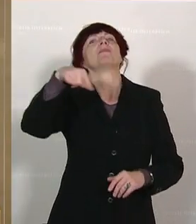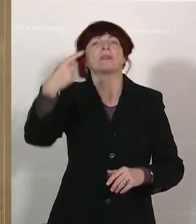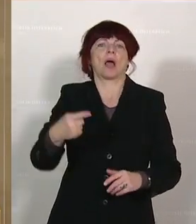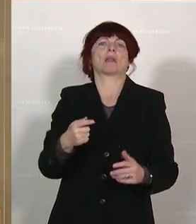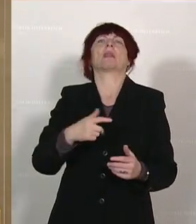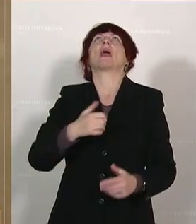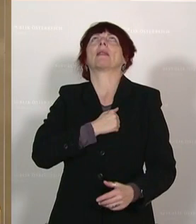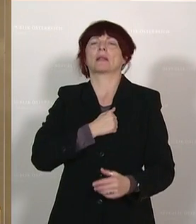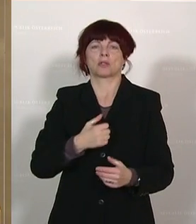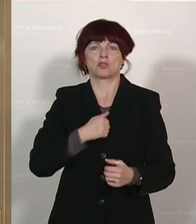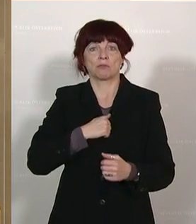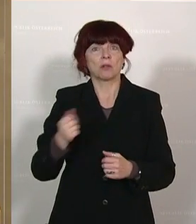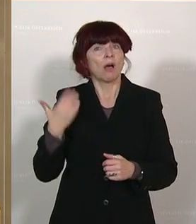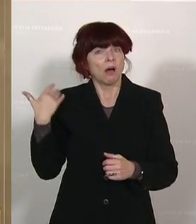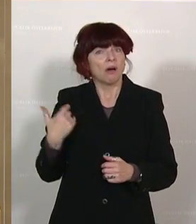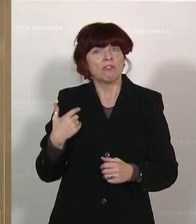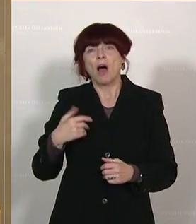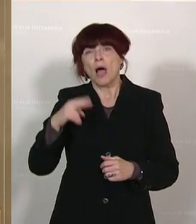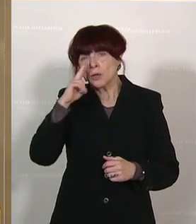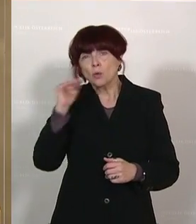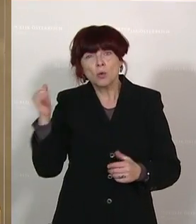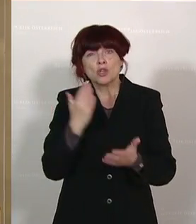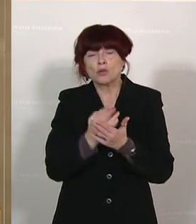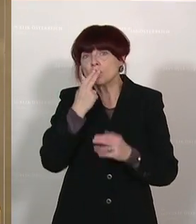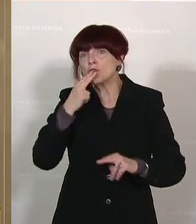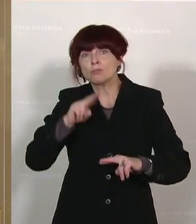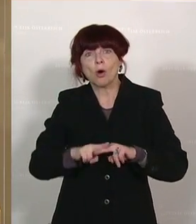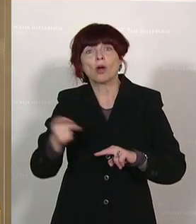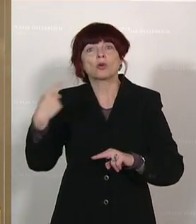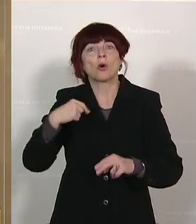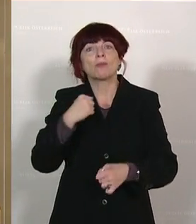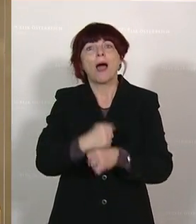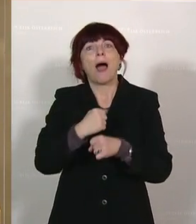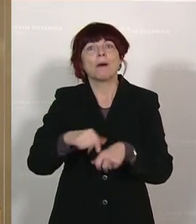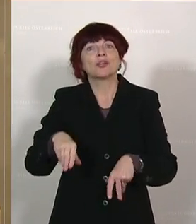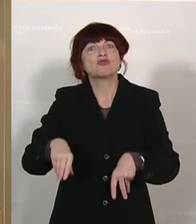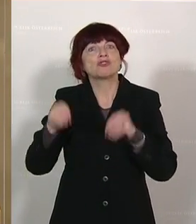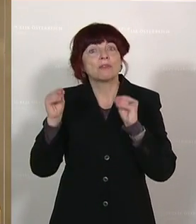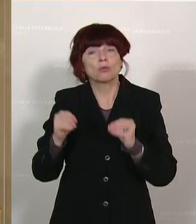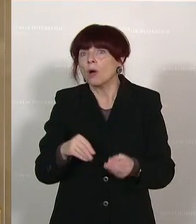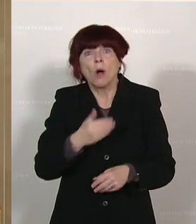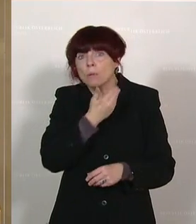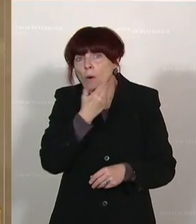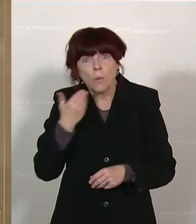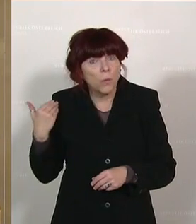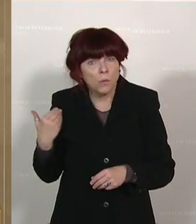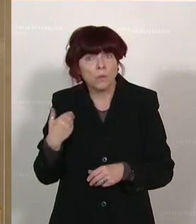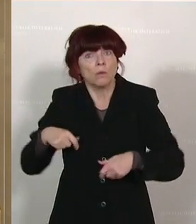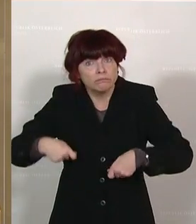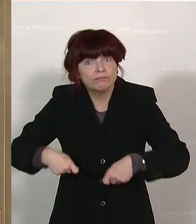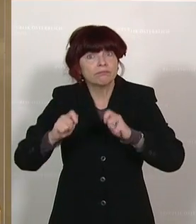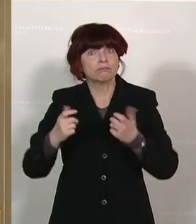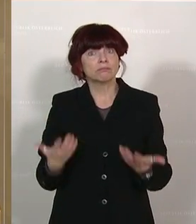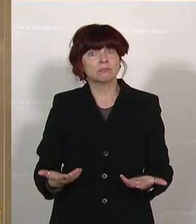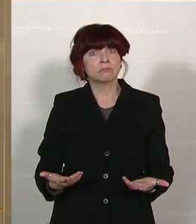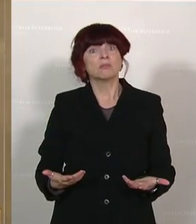sollte es eine Arbeitsstiftung geben. Du hast das angesprochen. Bis heute ist diese Stiftung nicht eingerichtet. Es gibt keine Arbeitsstiftung. Und